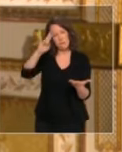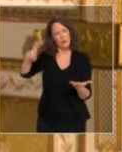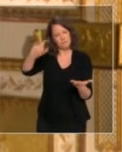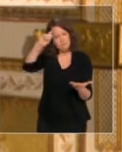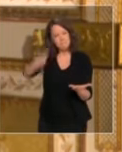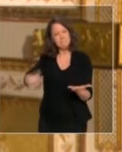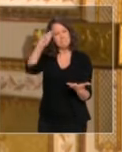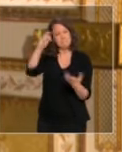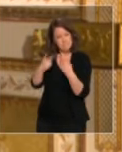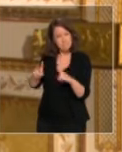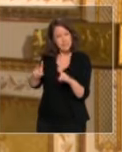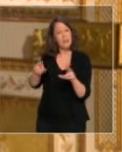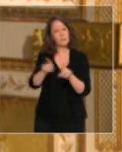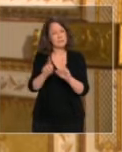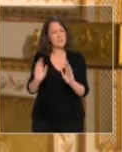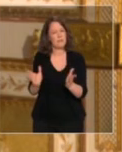'hôpital.